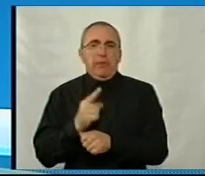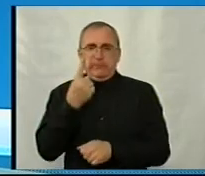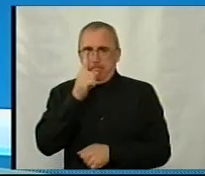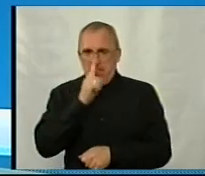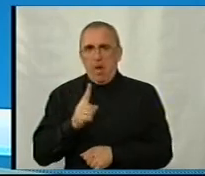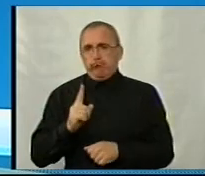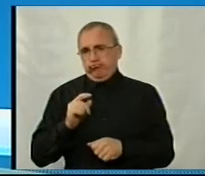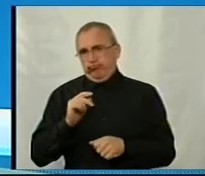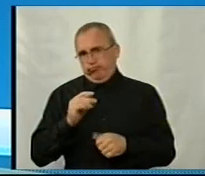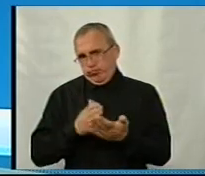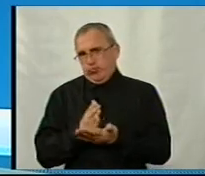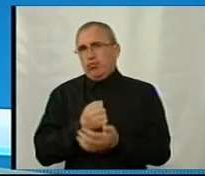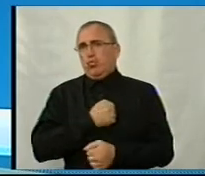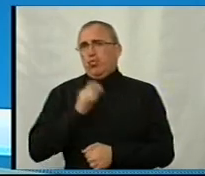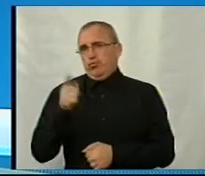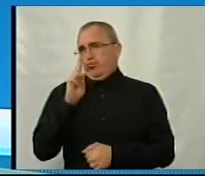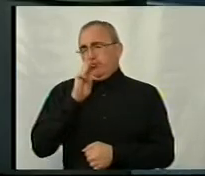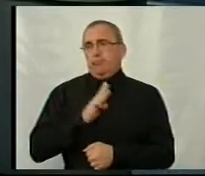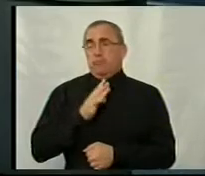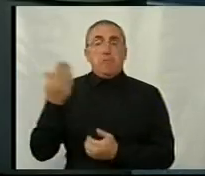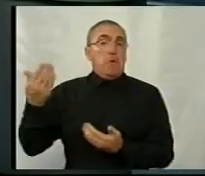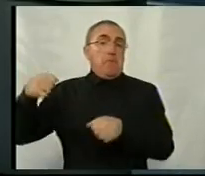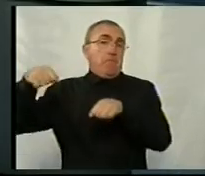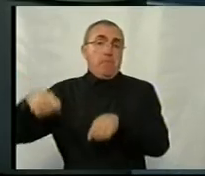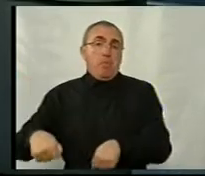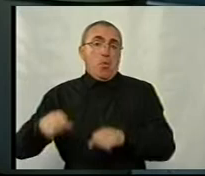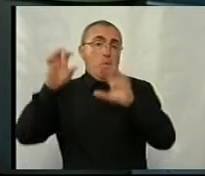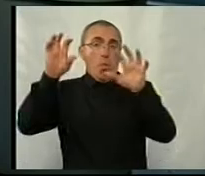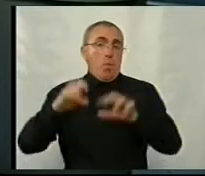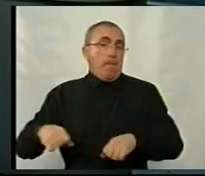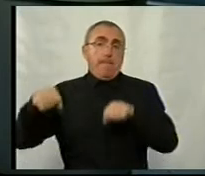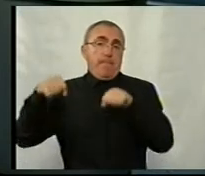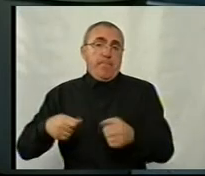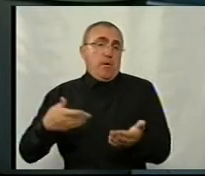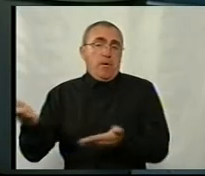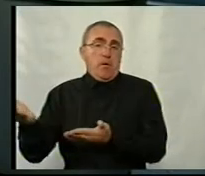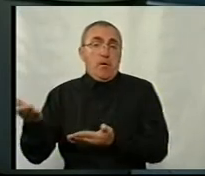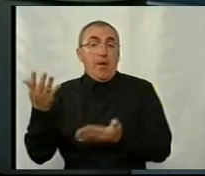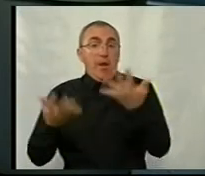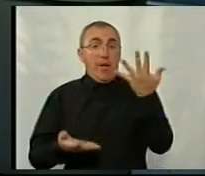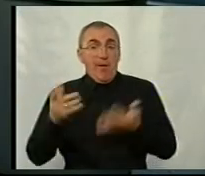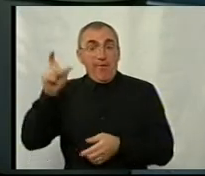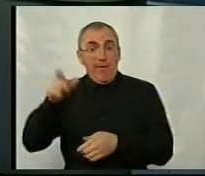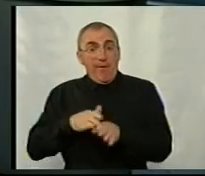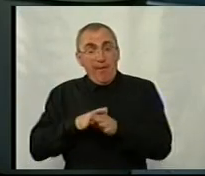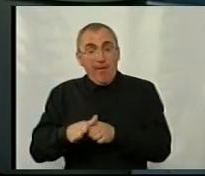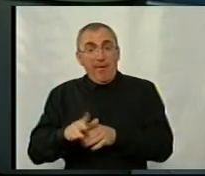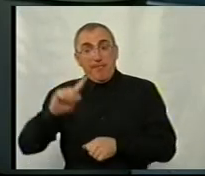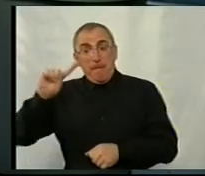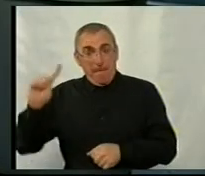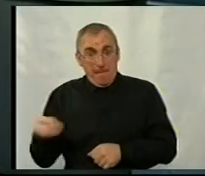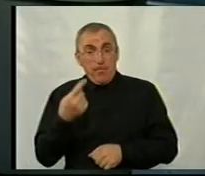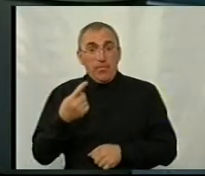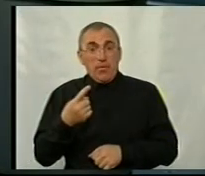місяця служби. Є такі? Це їх право, це їх конституційне право. Проте, якщо відбулося рішення призвати